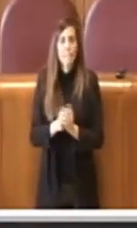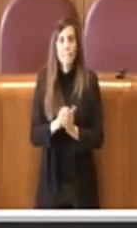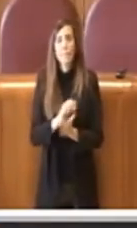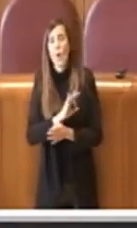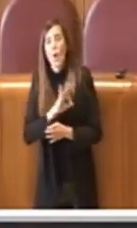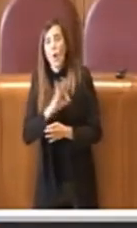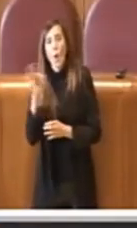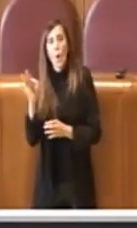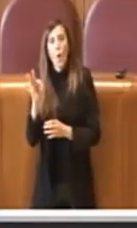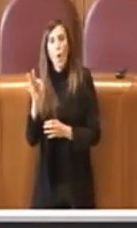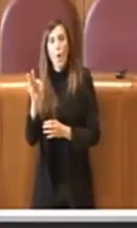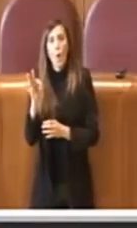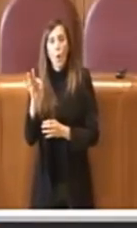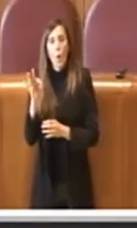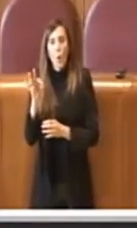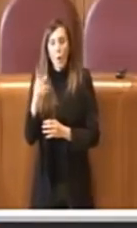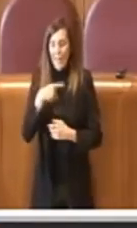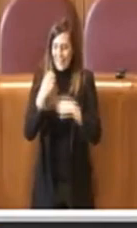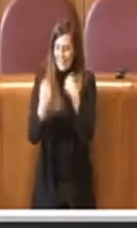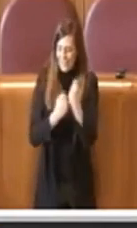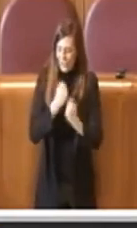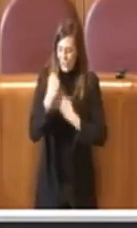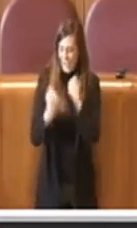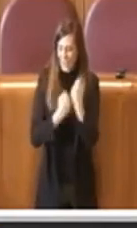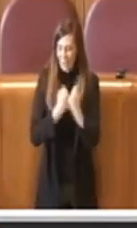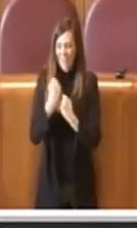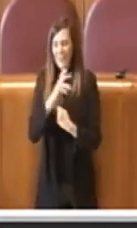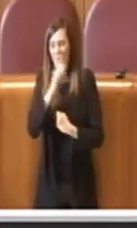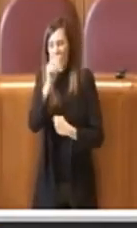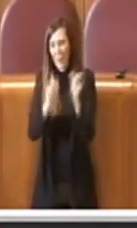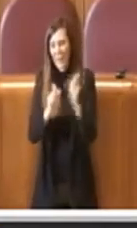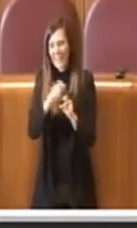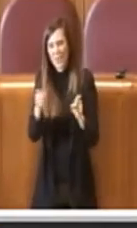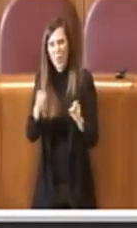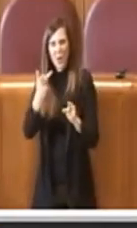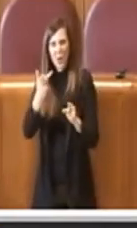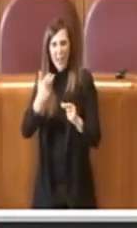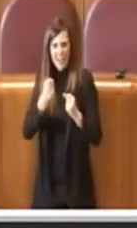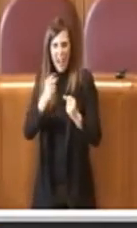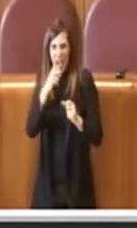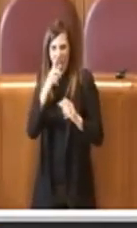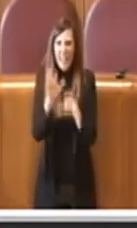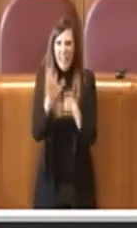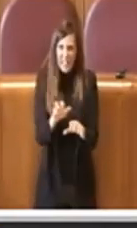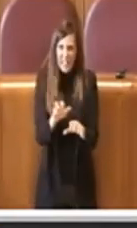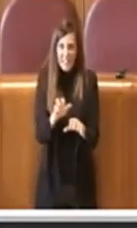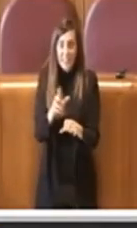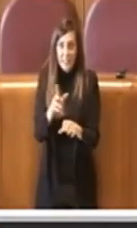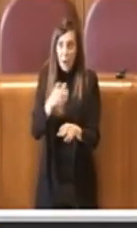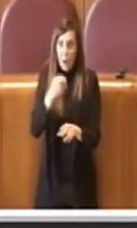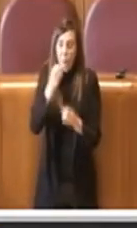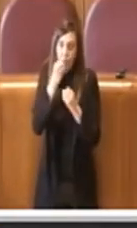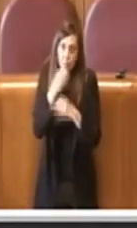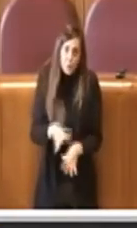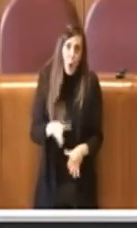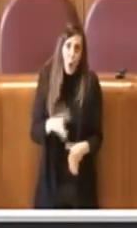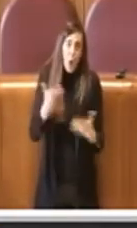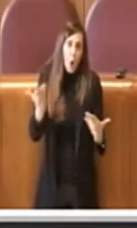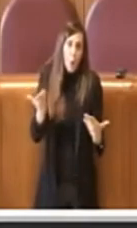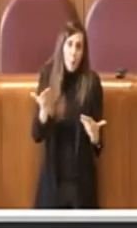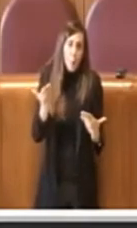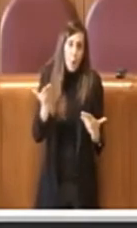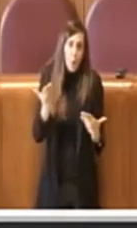comunque per aver tenuto un atteggiamento violento che come ben sappiamo purtroppo sono capitati insomma le crona che hanno